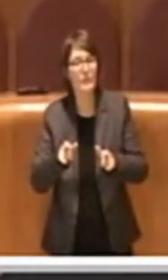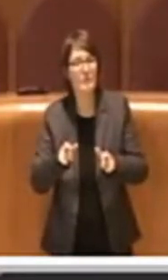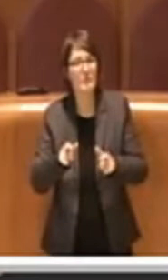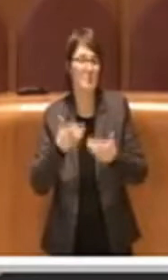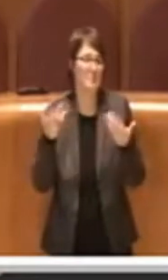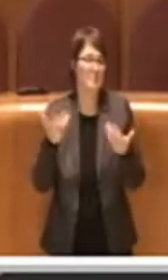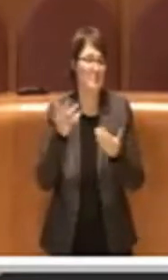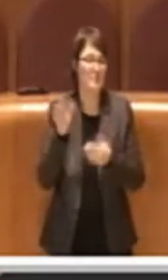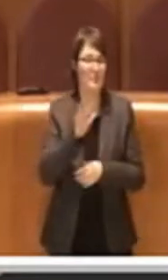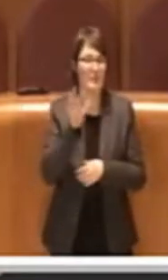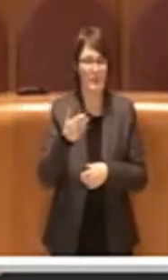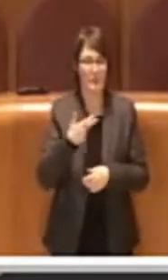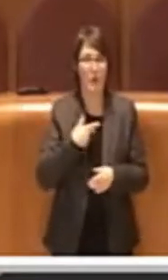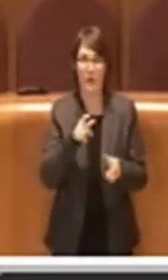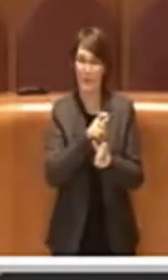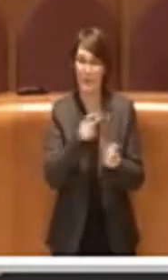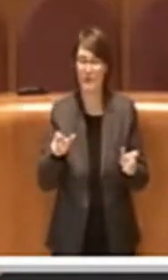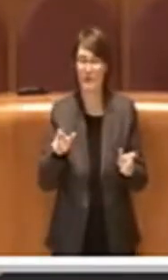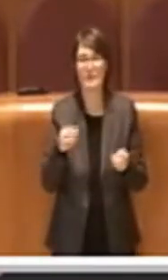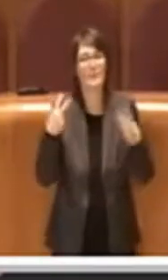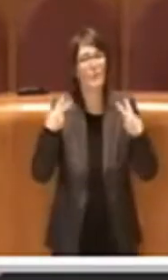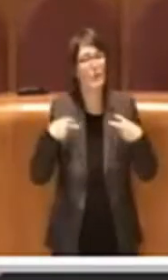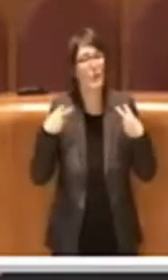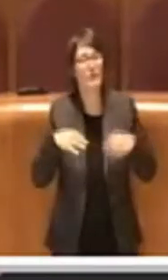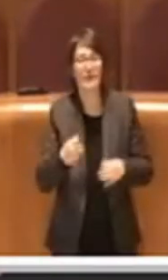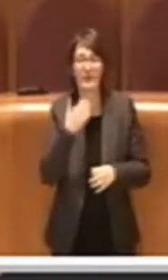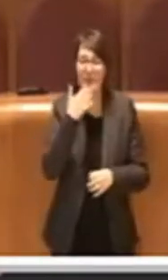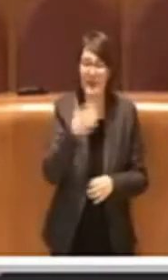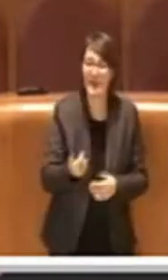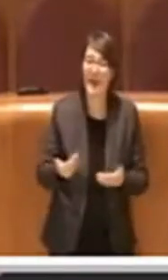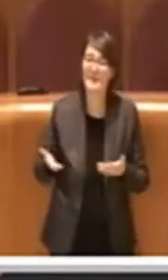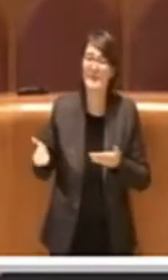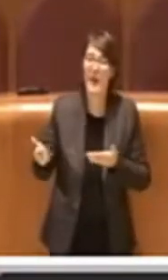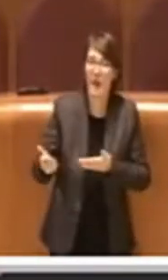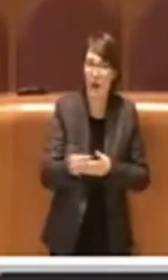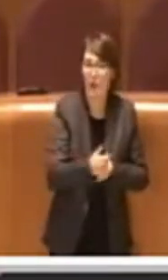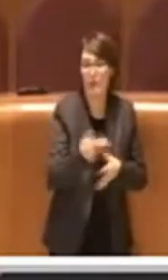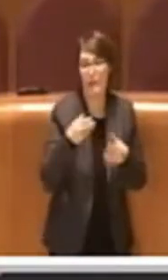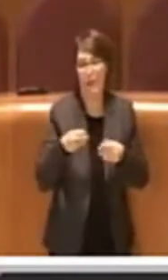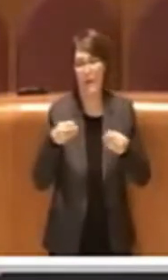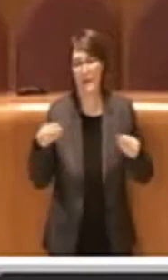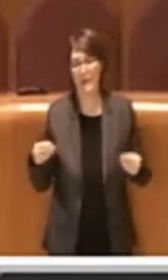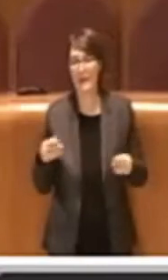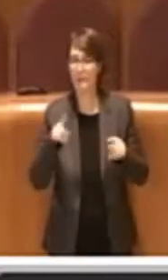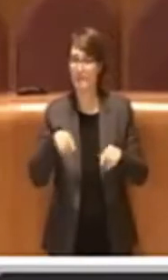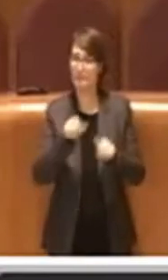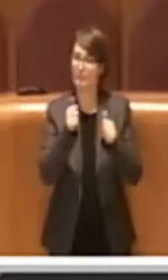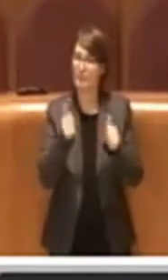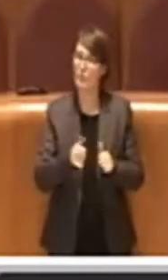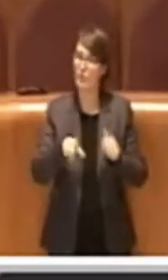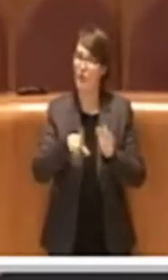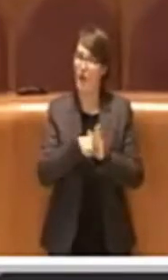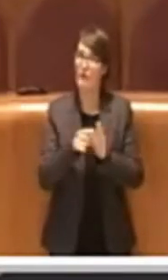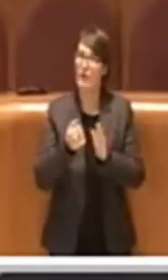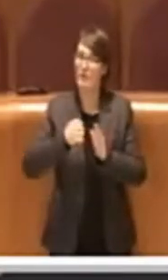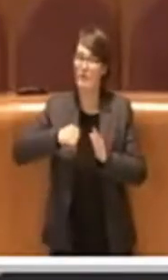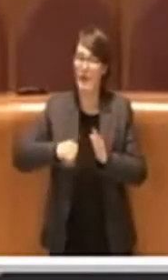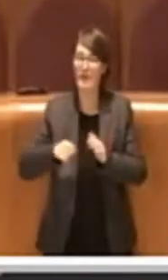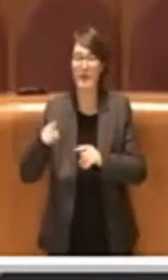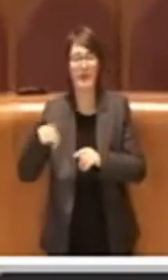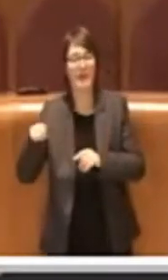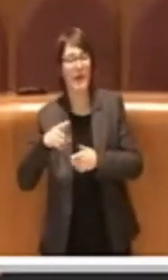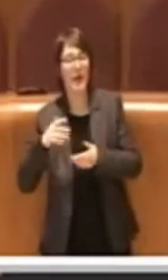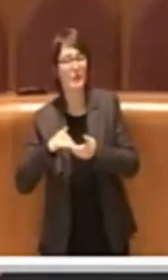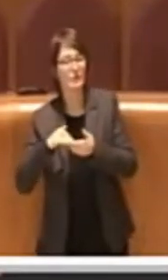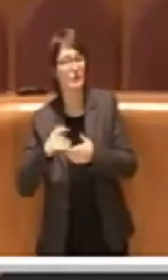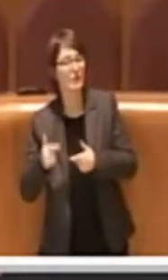vivono con il recupero di materiali molto spesso in maniera illegale, li aiutano a introdurli nel mercato del